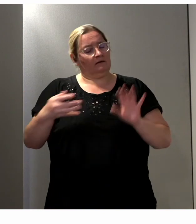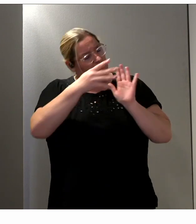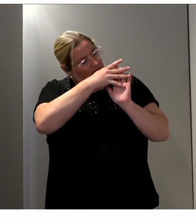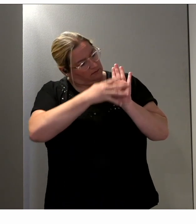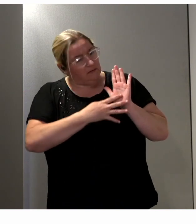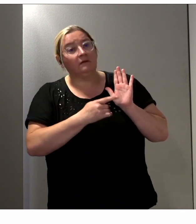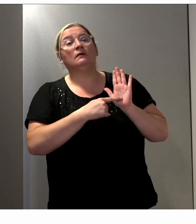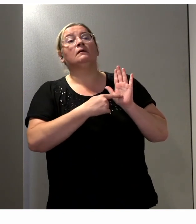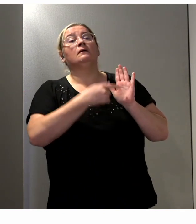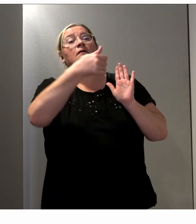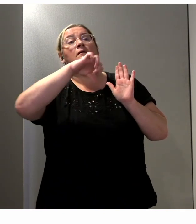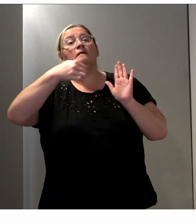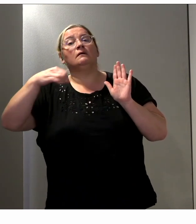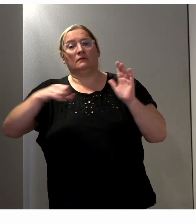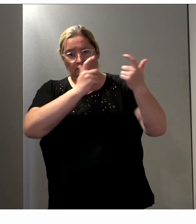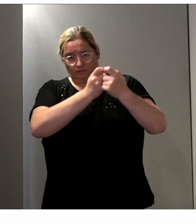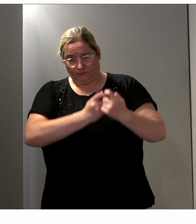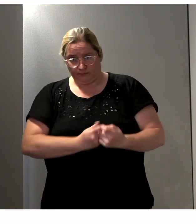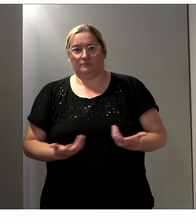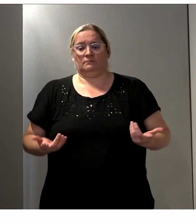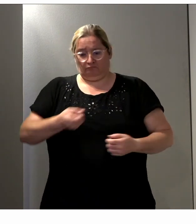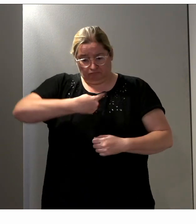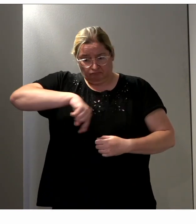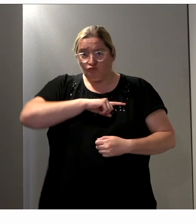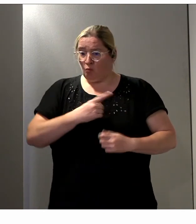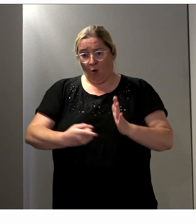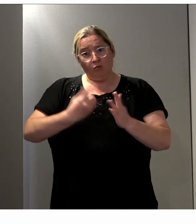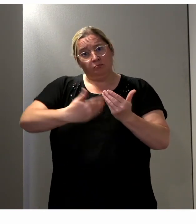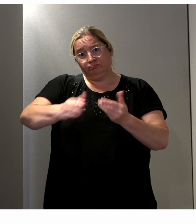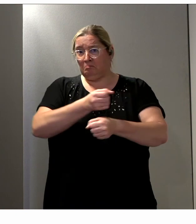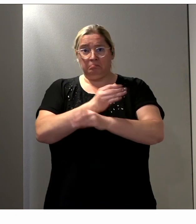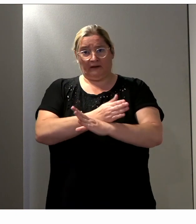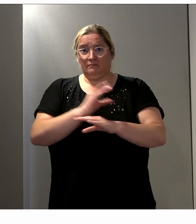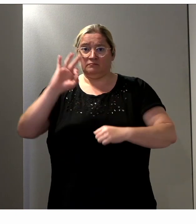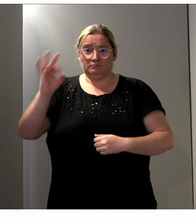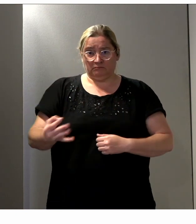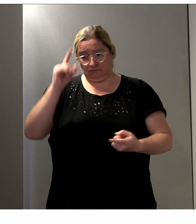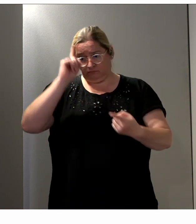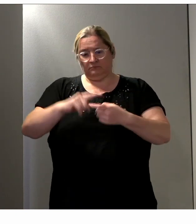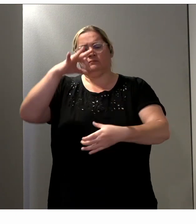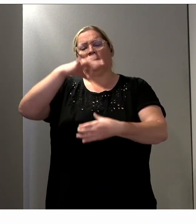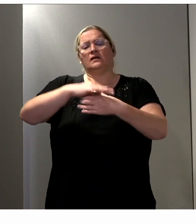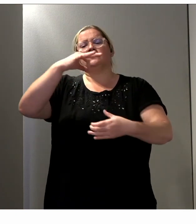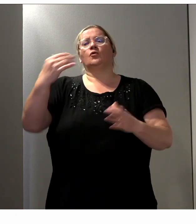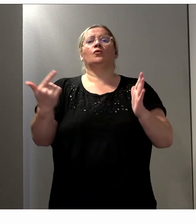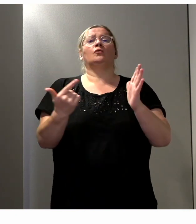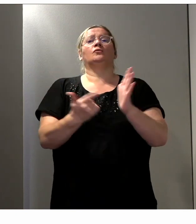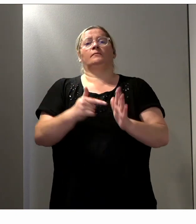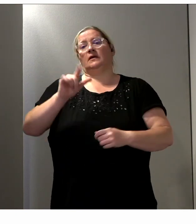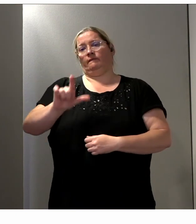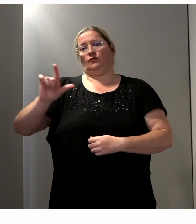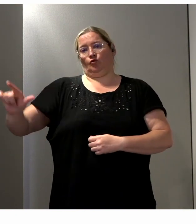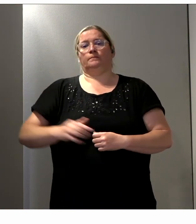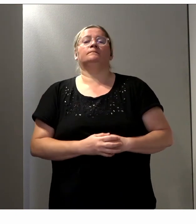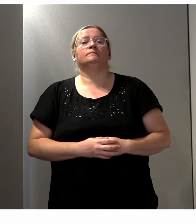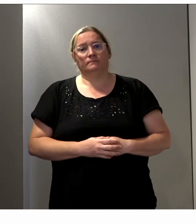dispositifs. Donc, nous sommes prêts, nous, à le renouveler pour les élections de 2022, à